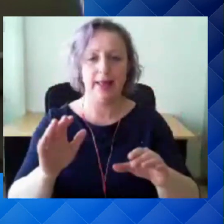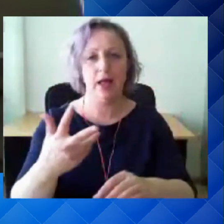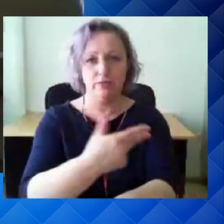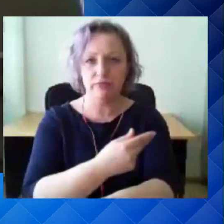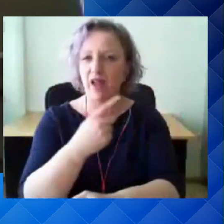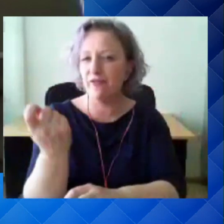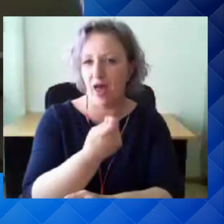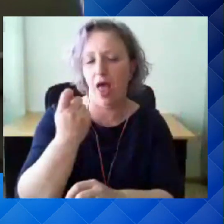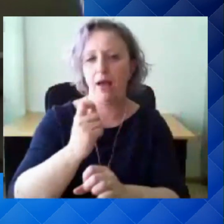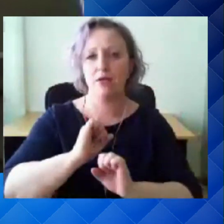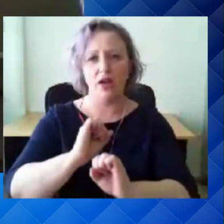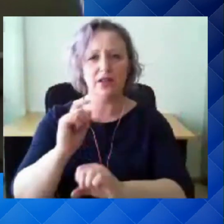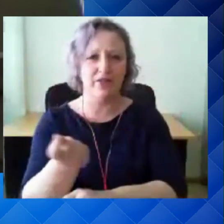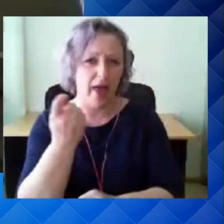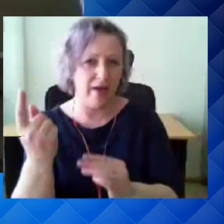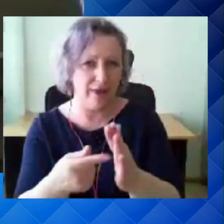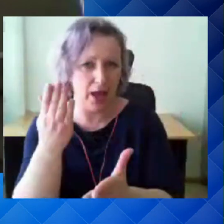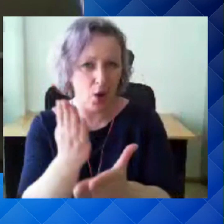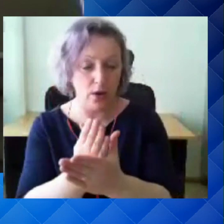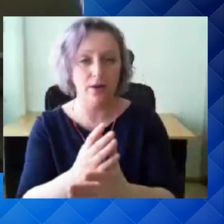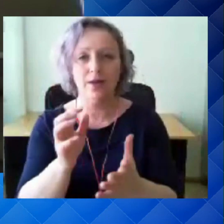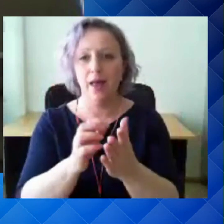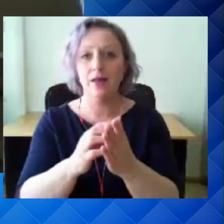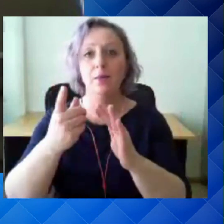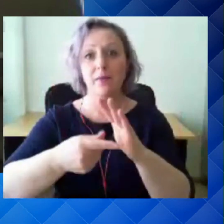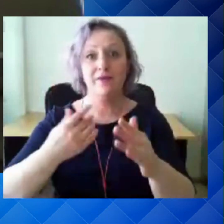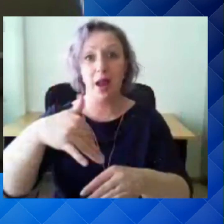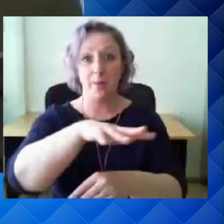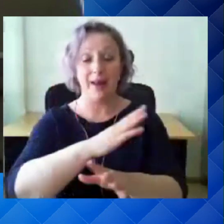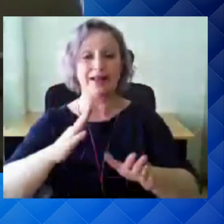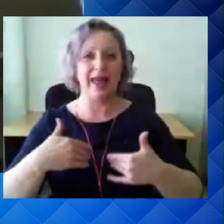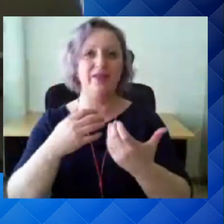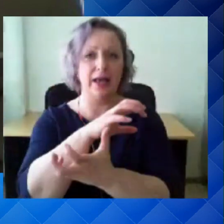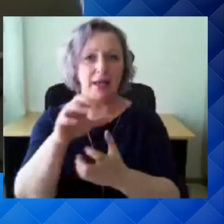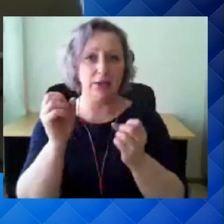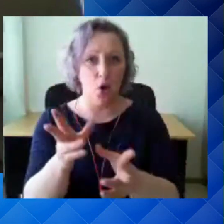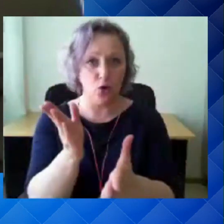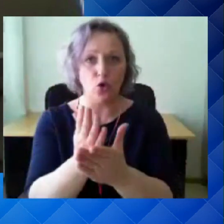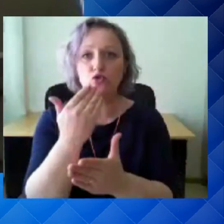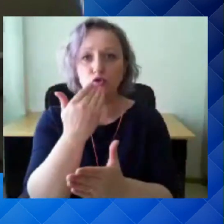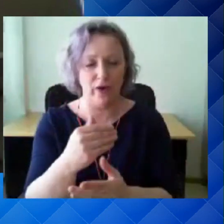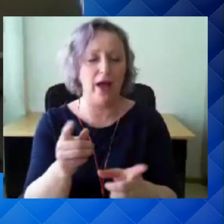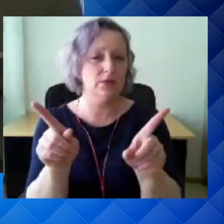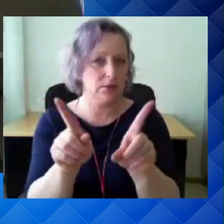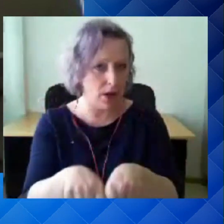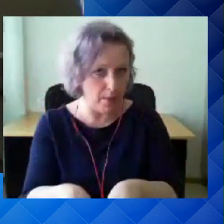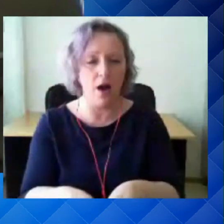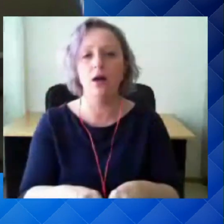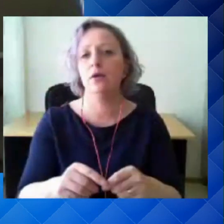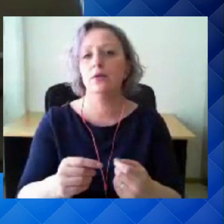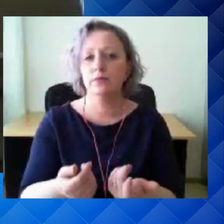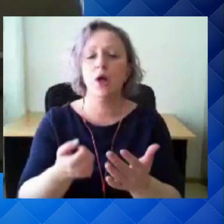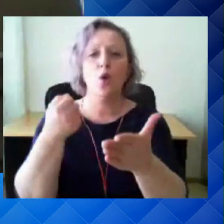Ehk siis, me oleme jätkuvalt tervise kriisi ohuska suvel, kuniks siis meie vanemajaalised riskirühmad on